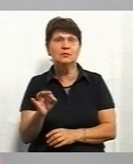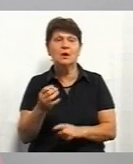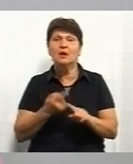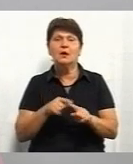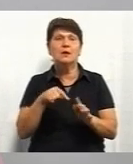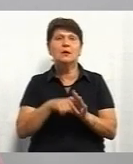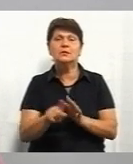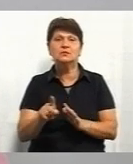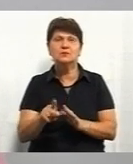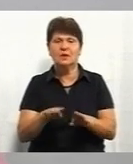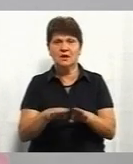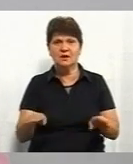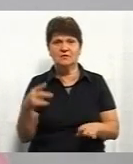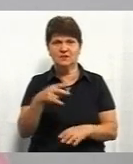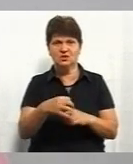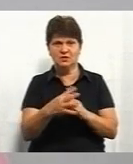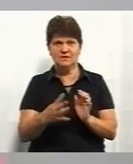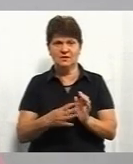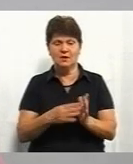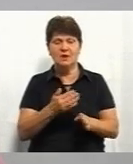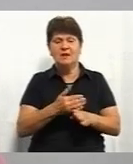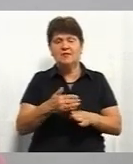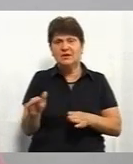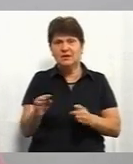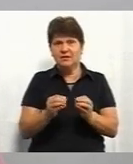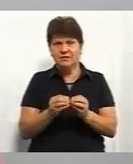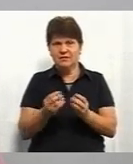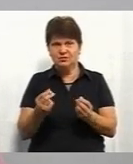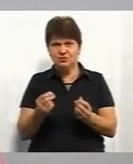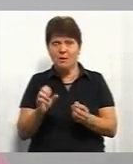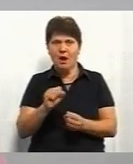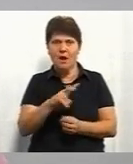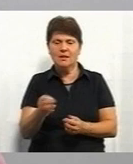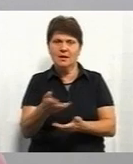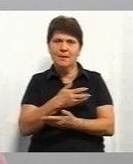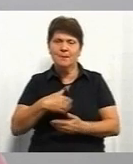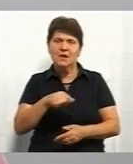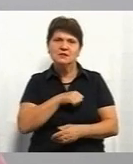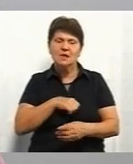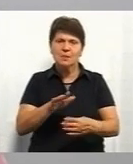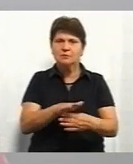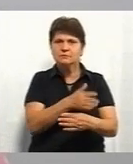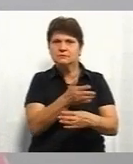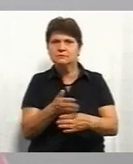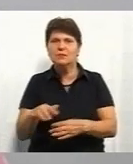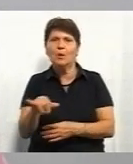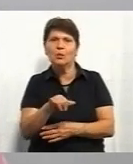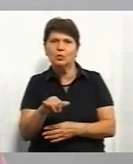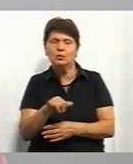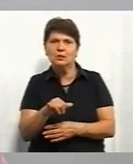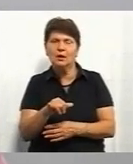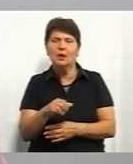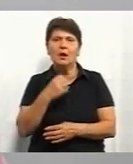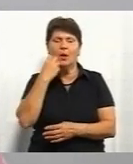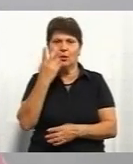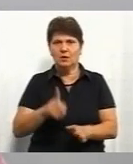2019 року. Тобто, виділяють таку ж суму, але ми вже розподіляємо самі, куди підуть ці кошти. Коли почнеться